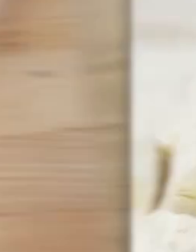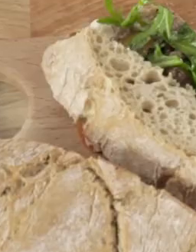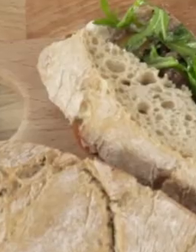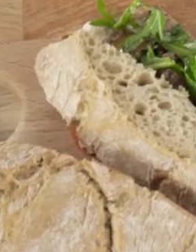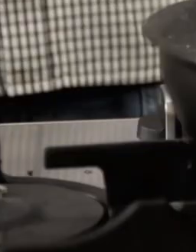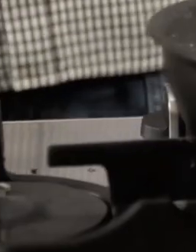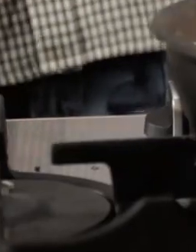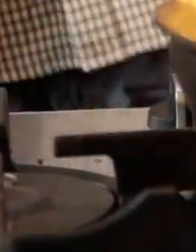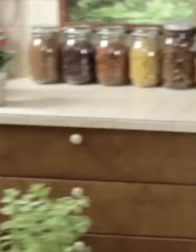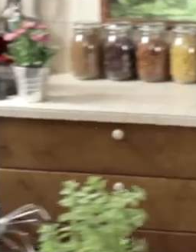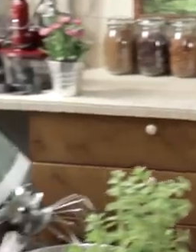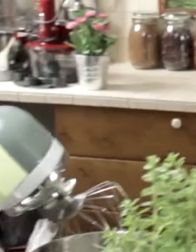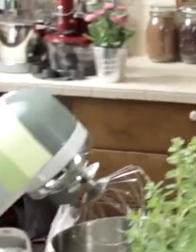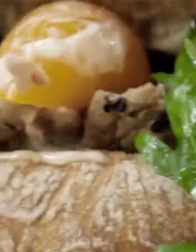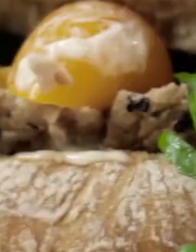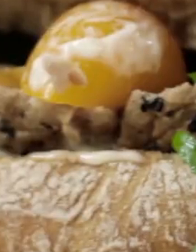Девочка